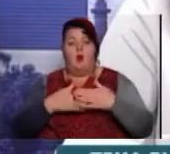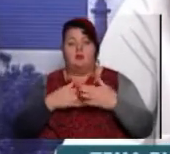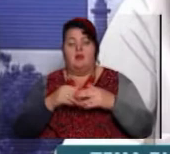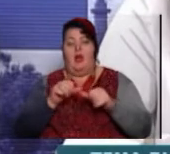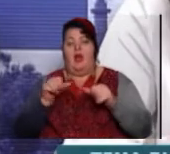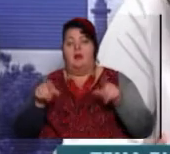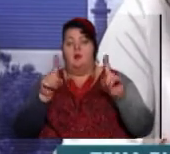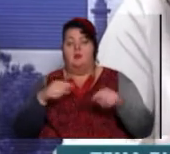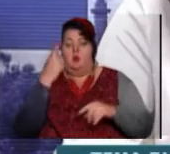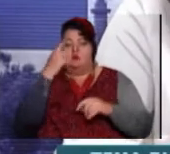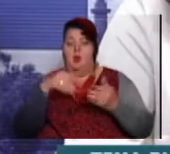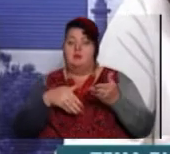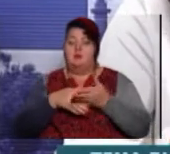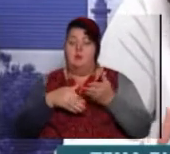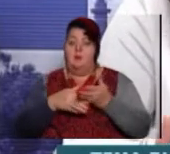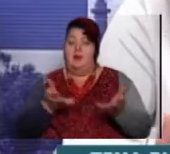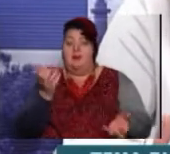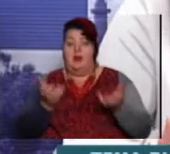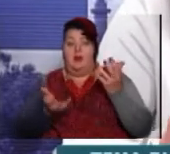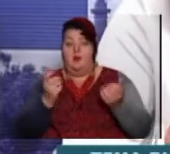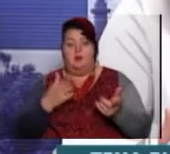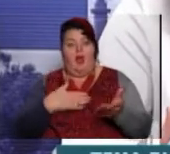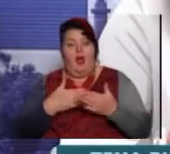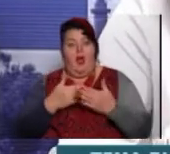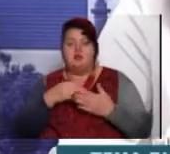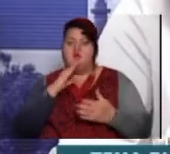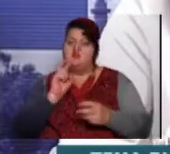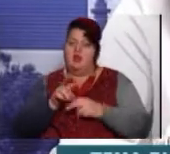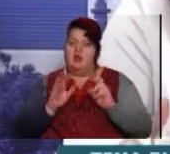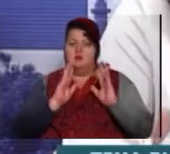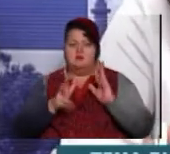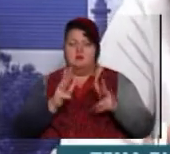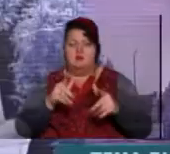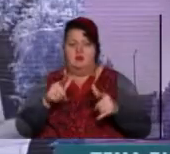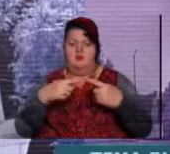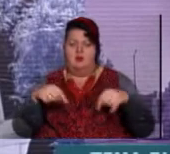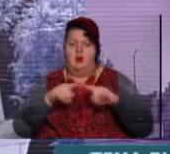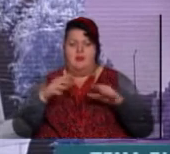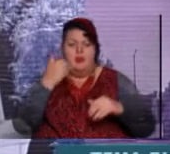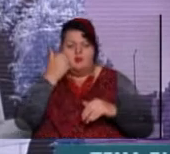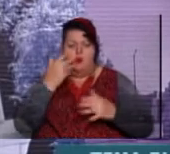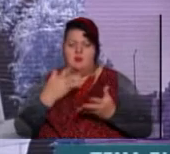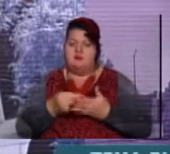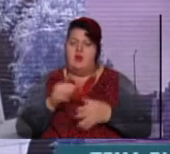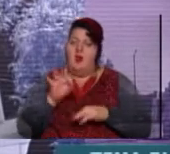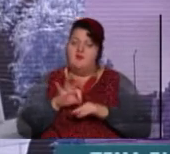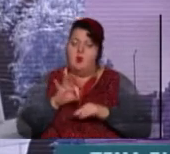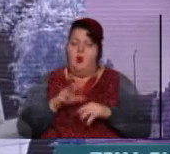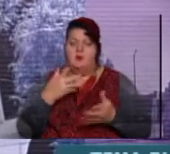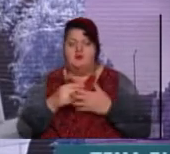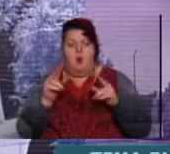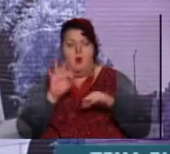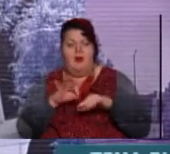психологічно один одного ви підтримуєте? І активно жінки йдуть до вас в організацію? Не соромляться своїх хвороб, свого